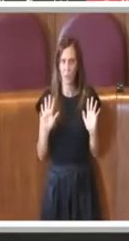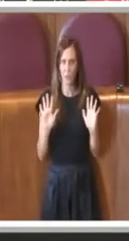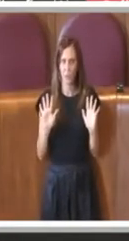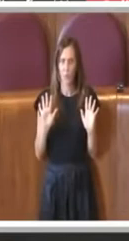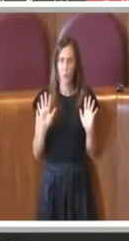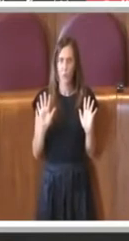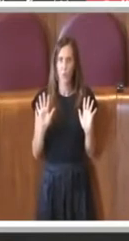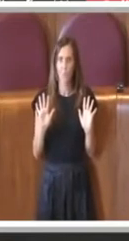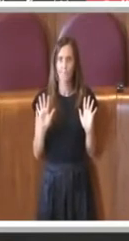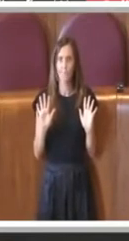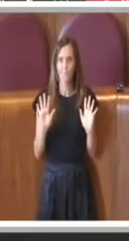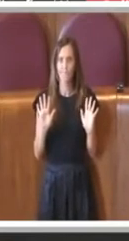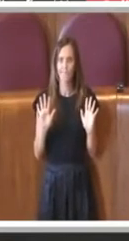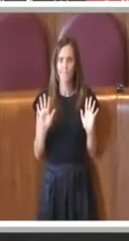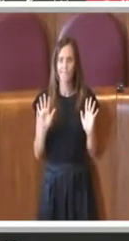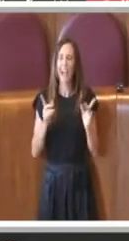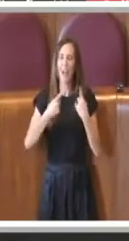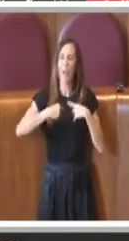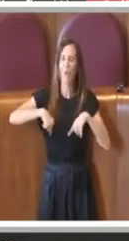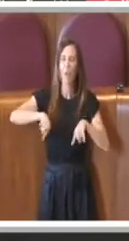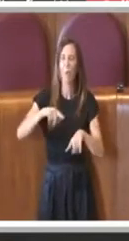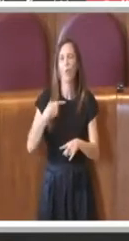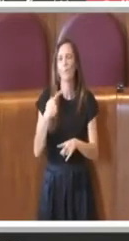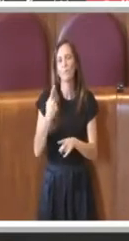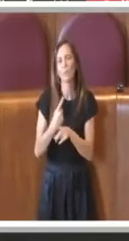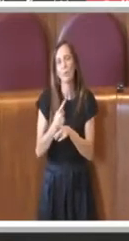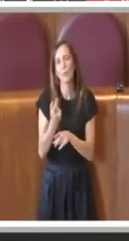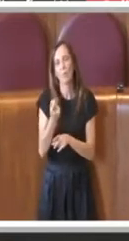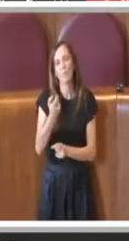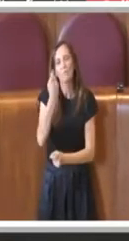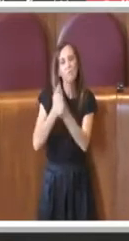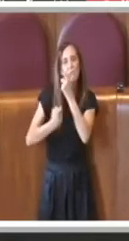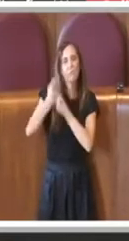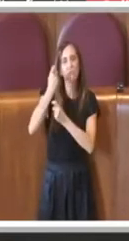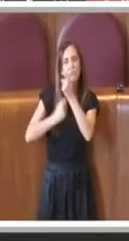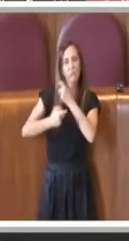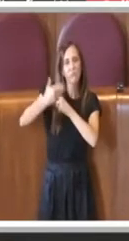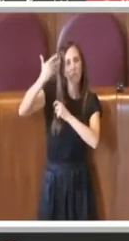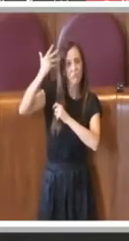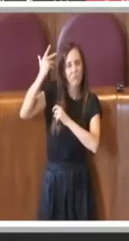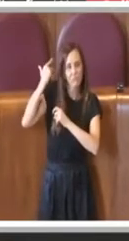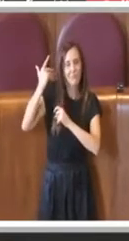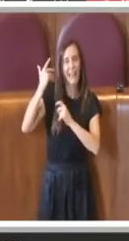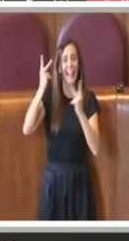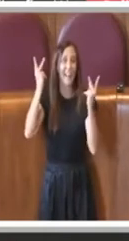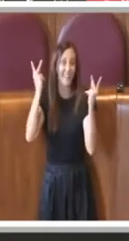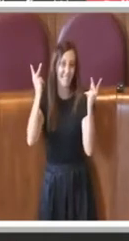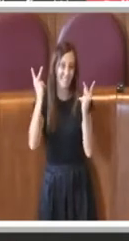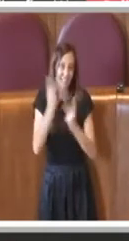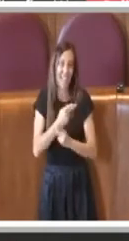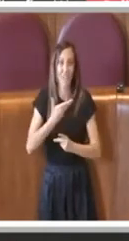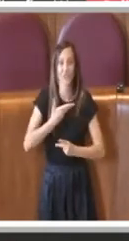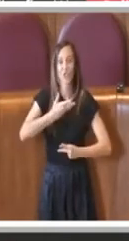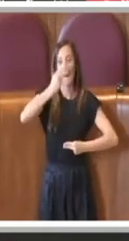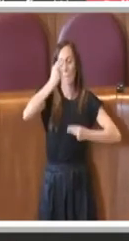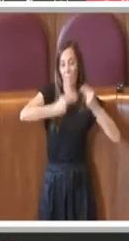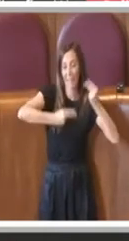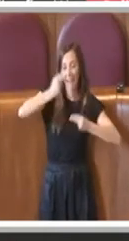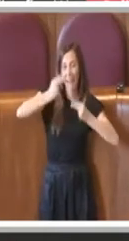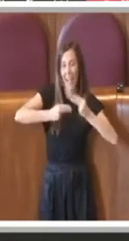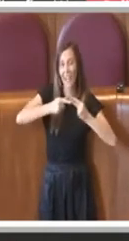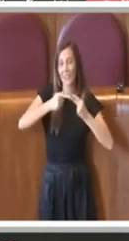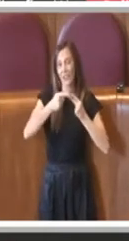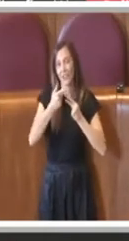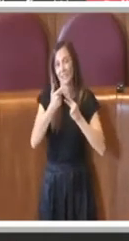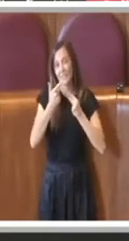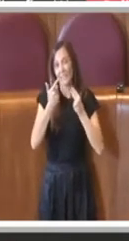Dobbiamo tornare un po' indietro nel tempo, è vero purtroppo ci sono diversi bilanci non approvati